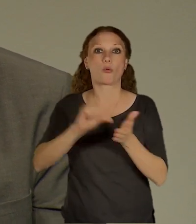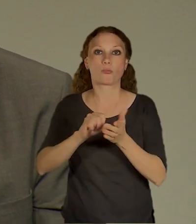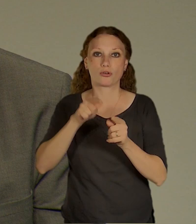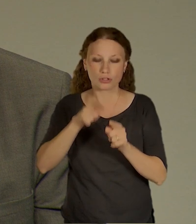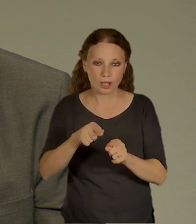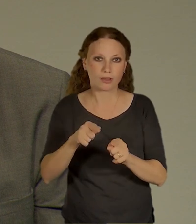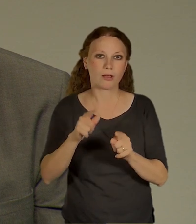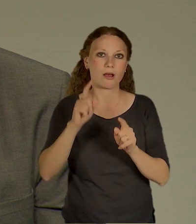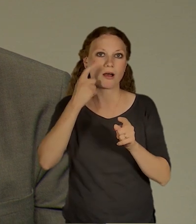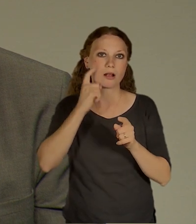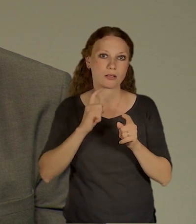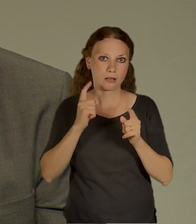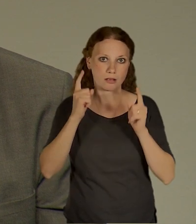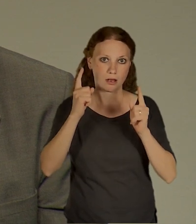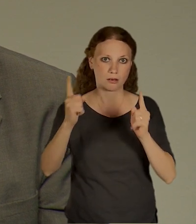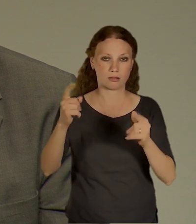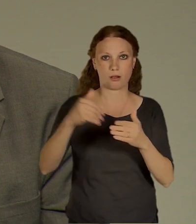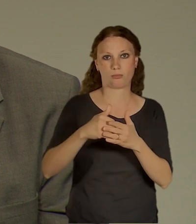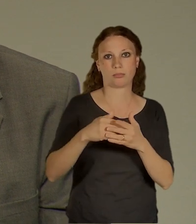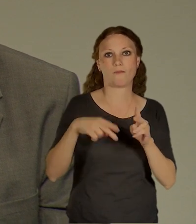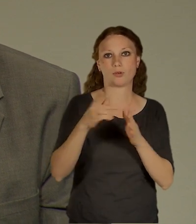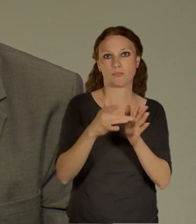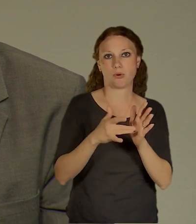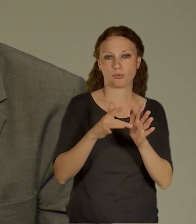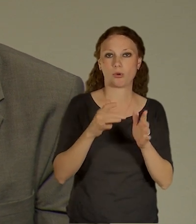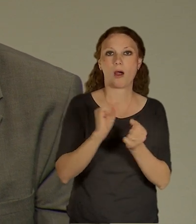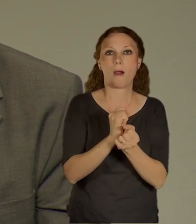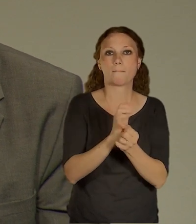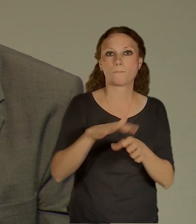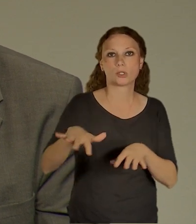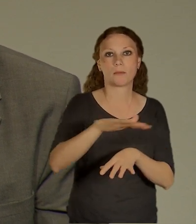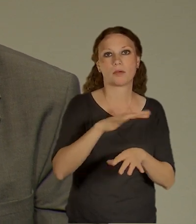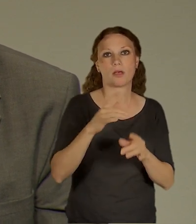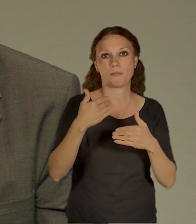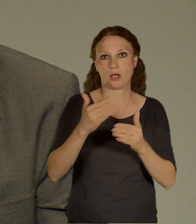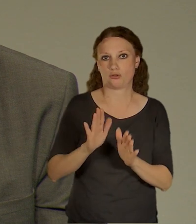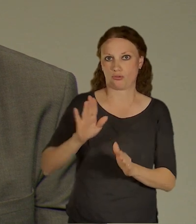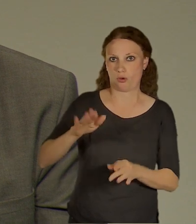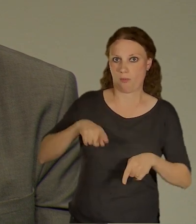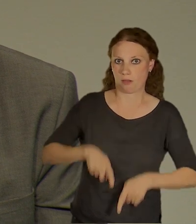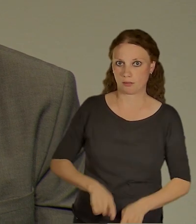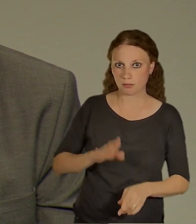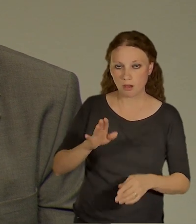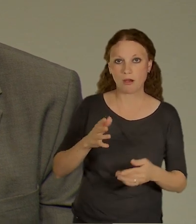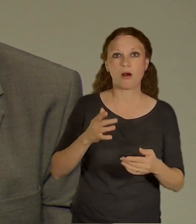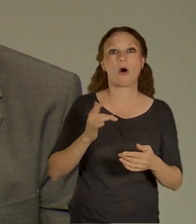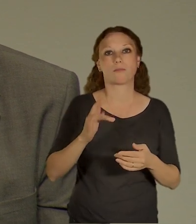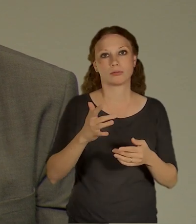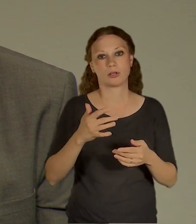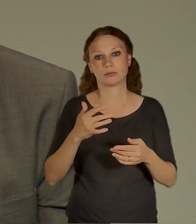vlastně z většiny městské pozemky, které jsou vlastně využity na trávníky mezi komunikacemi, které potřeba sechat.